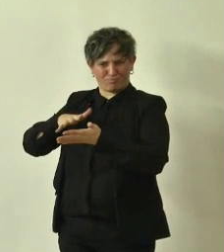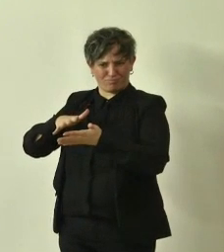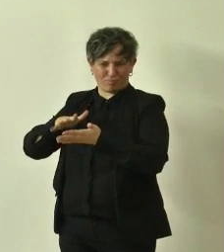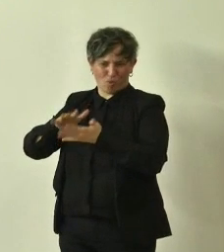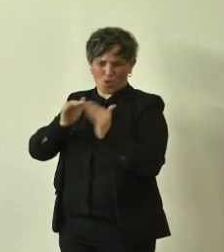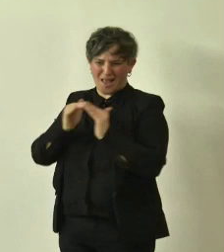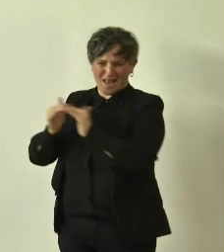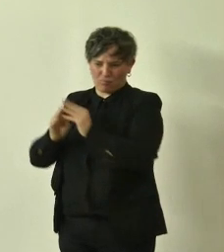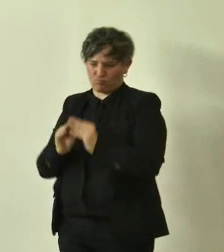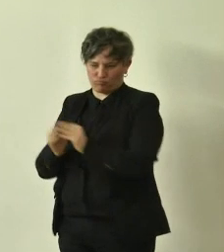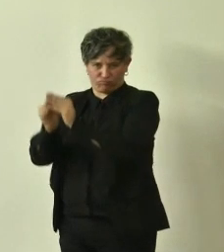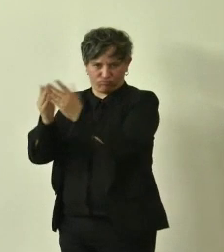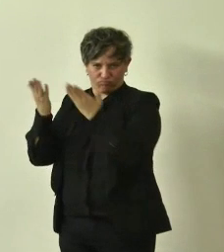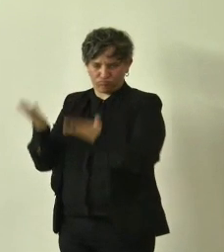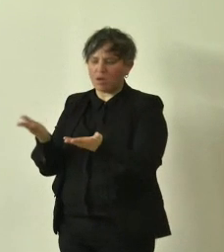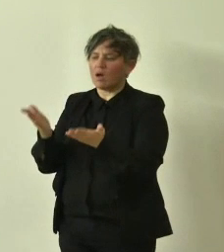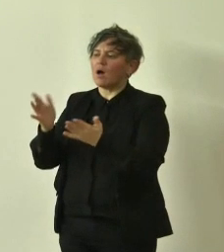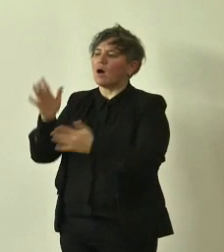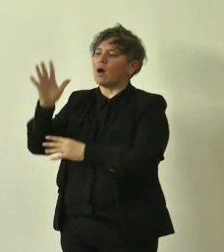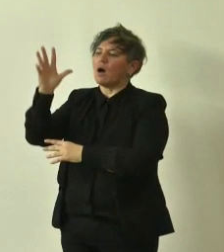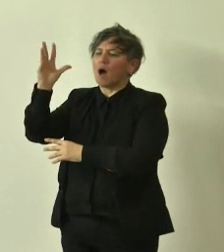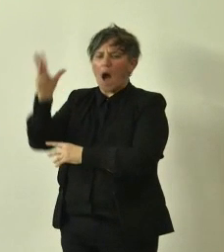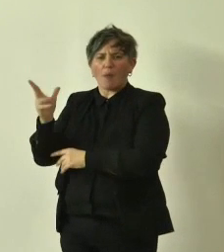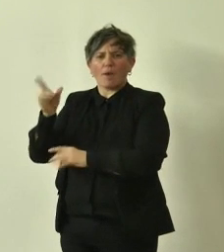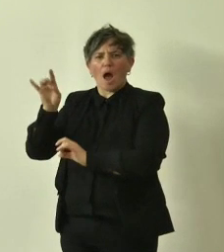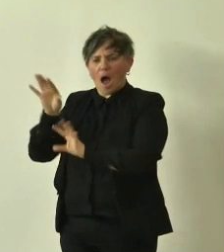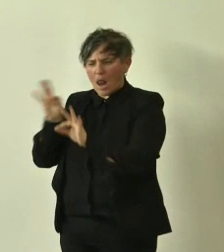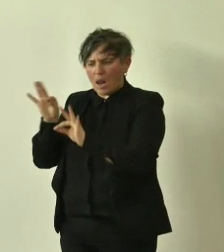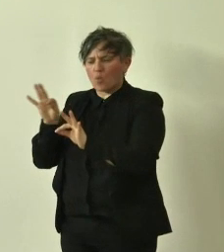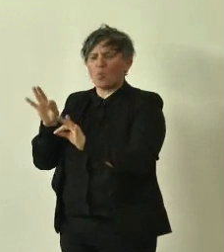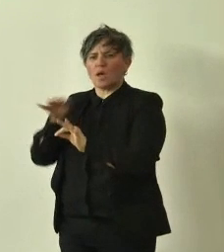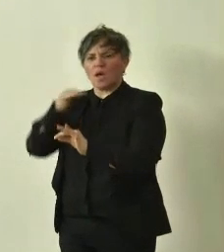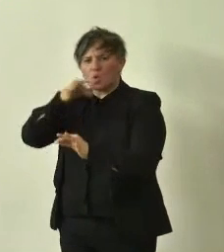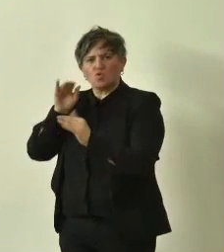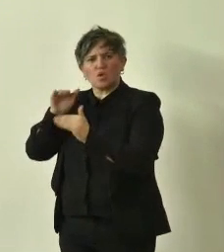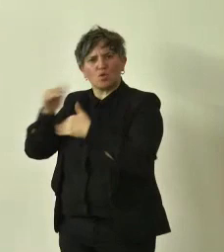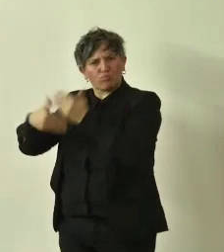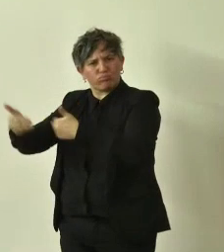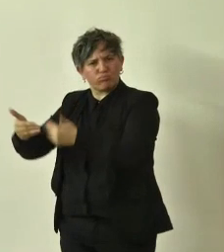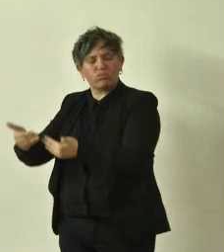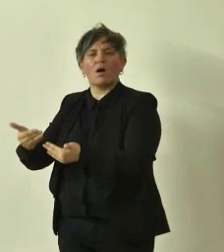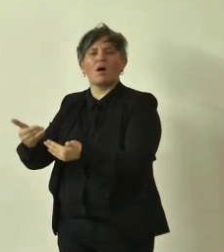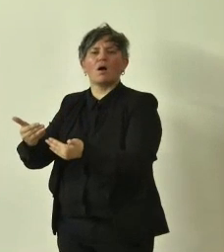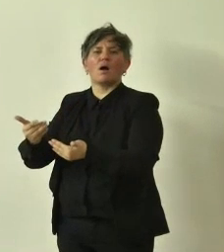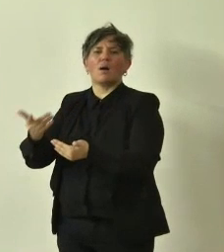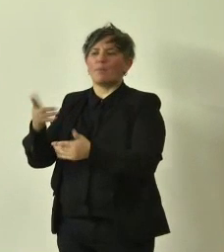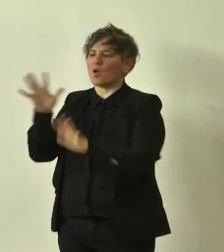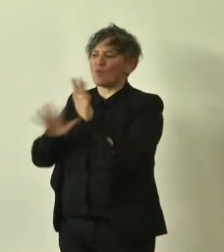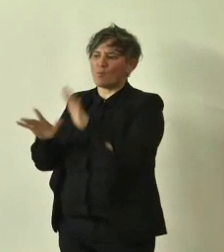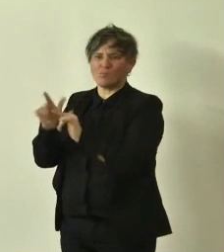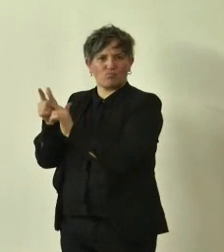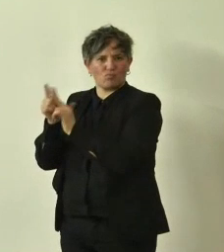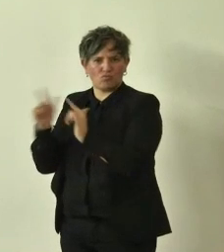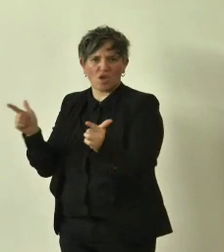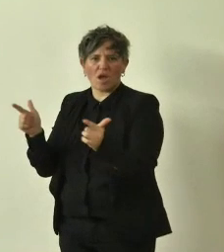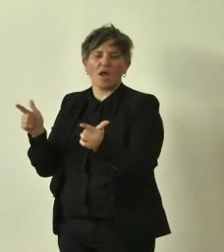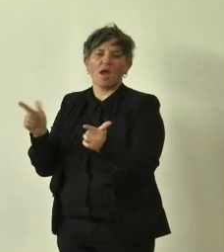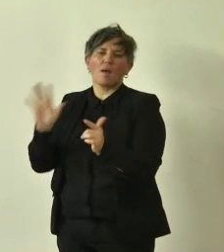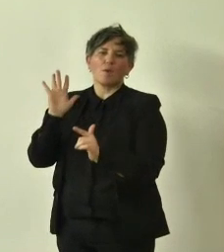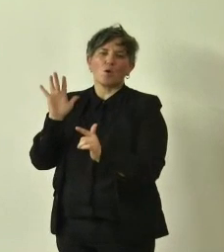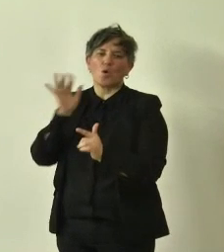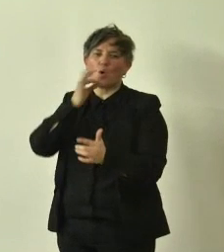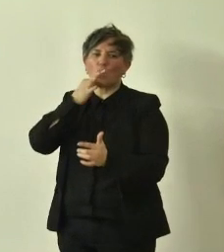alcune ci sono riuscite quindi non abbiamo informazioni precise per quella pianta ma riusciamo a contestualizzarle in